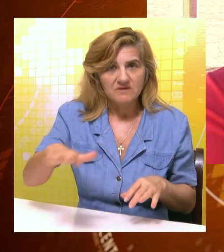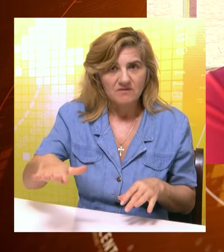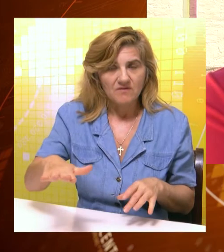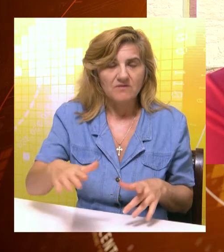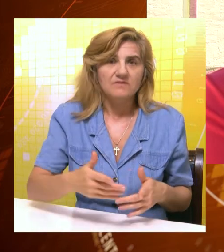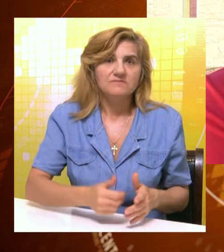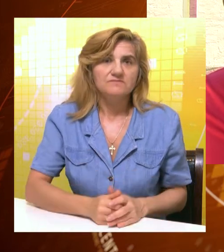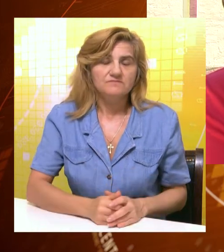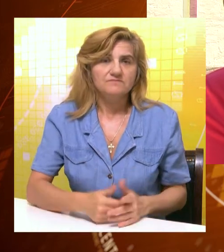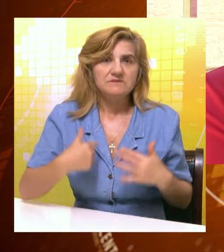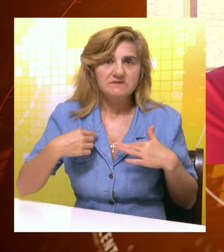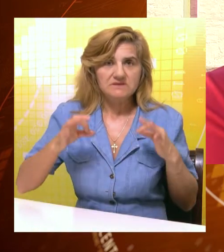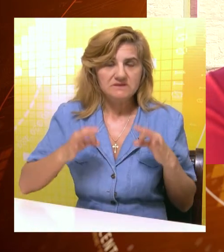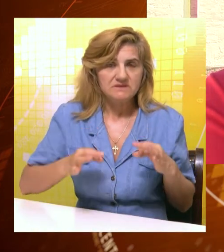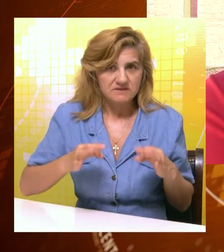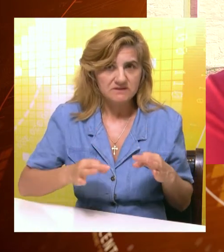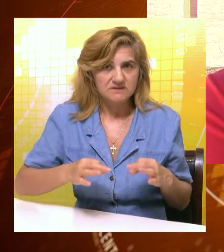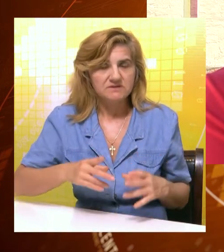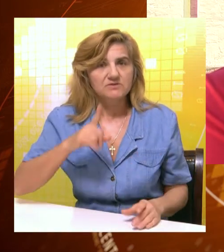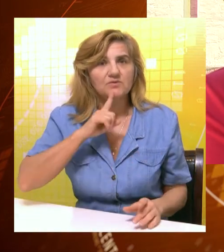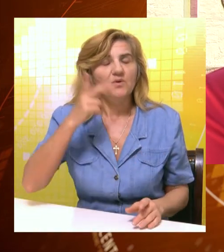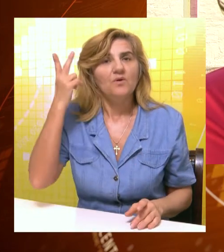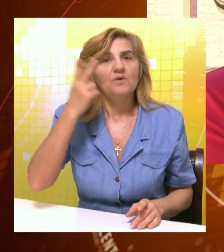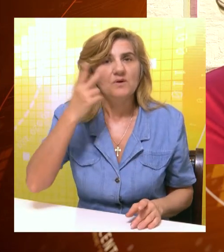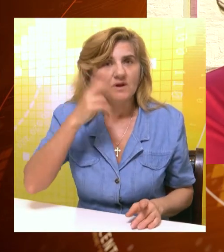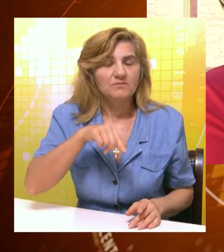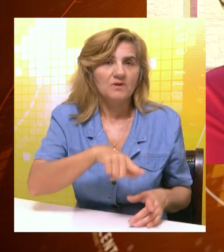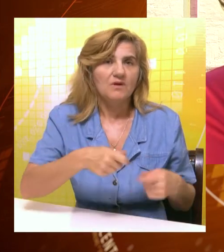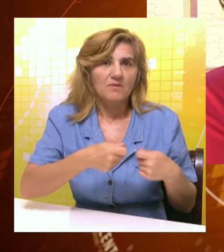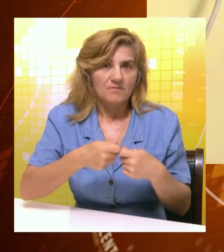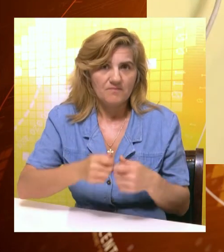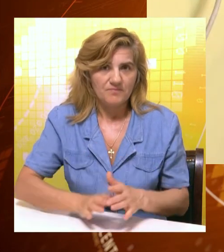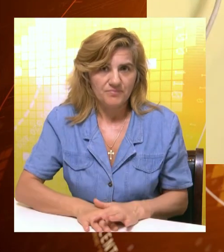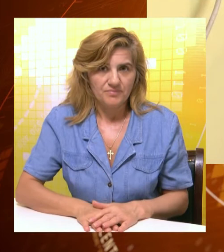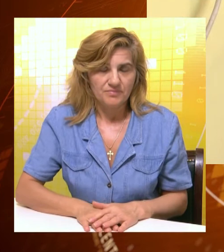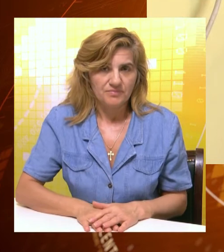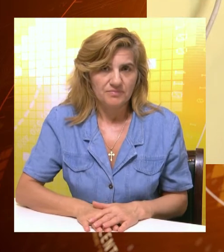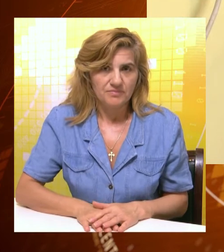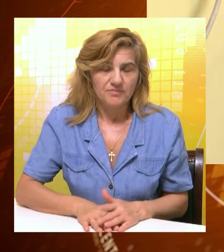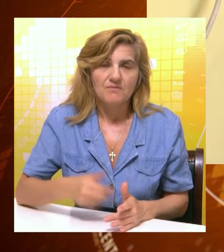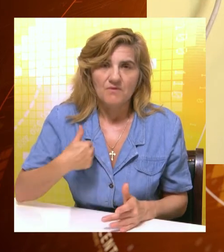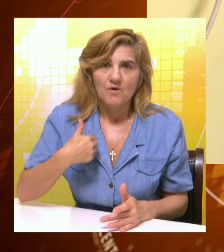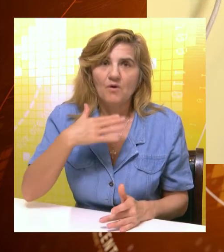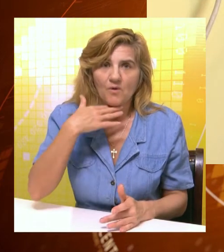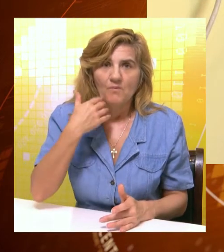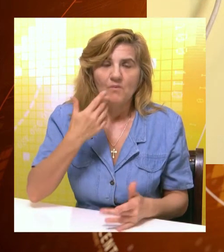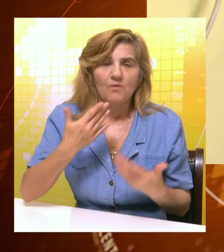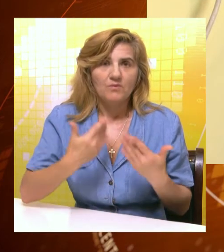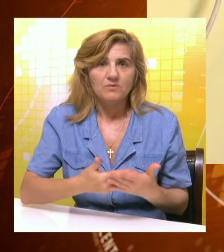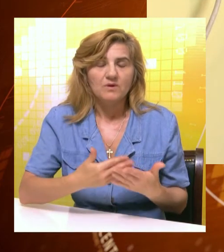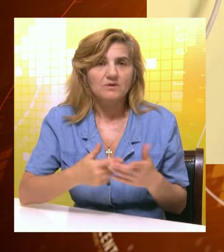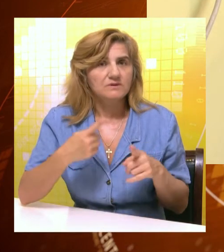i meni znači i detetu znači ta podrška, ta razumevanje iz ovog odruživanja. Jako puno, jako